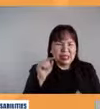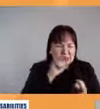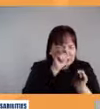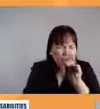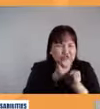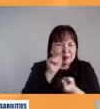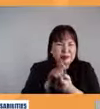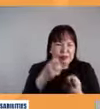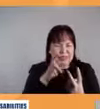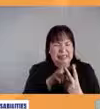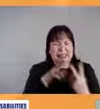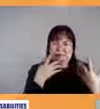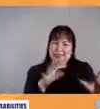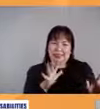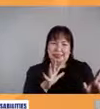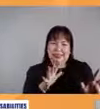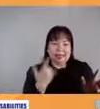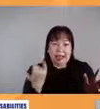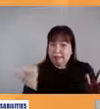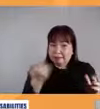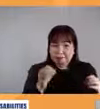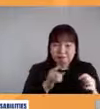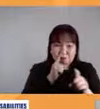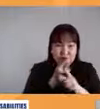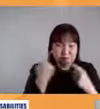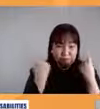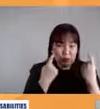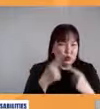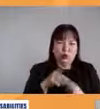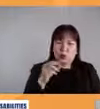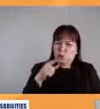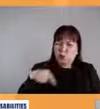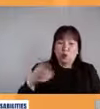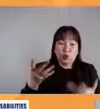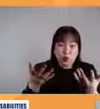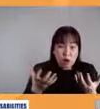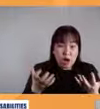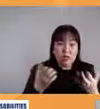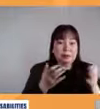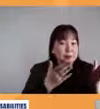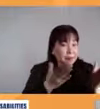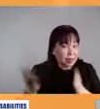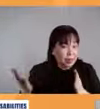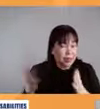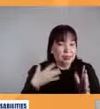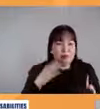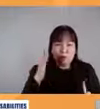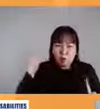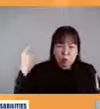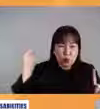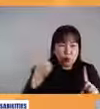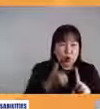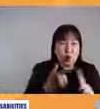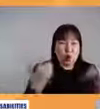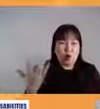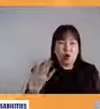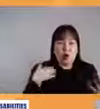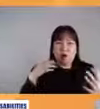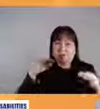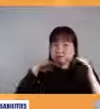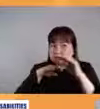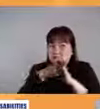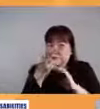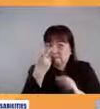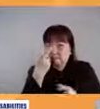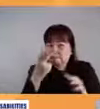performative so I guess ang hinahanap namin merong strategic direction and may strategic foresight kung